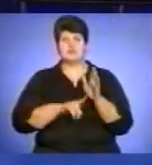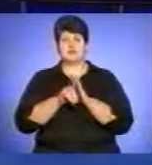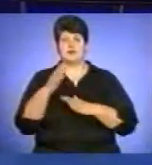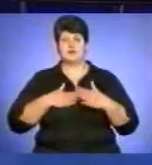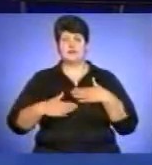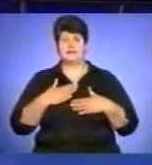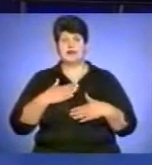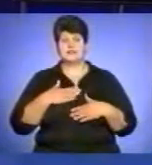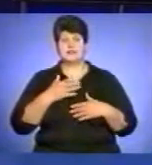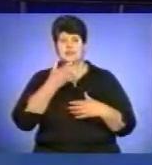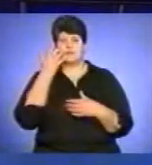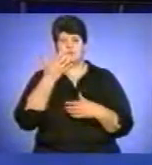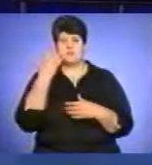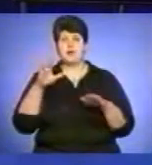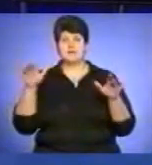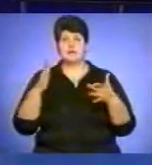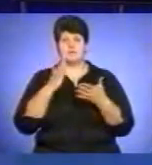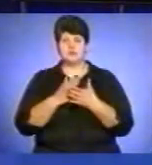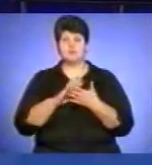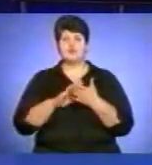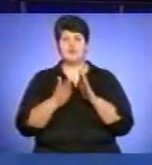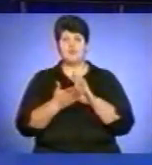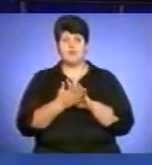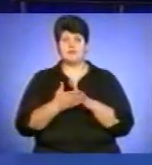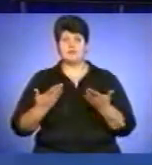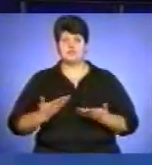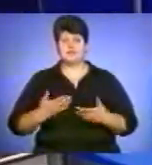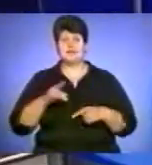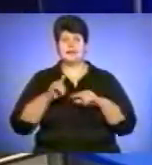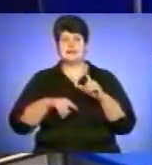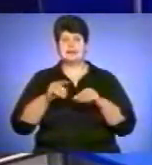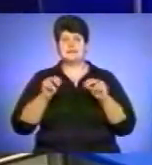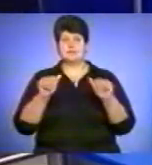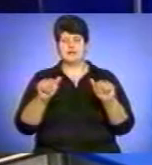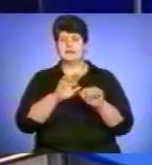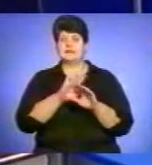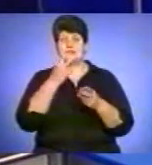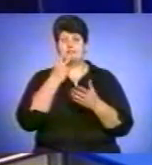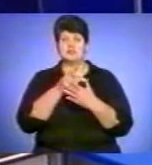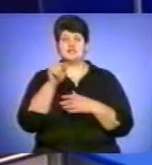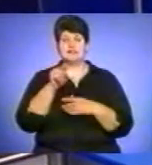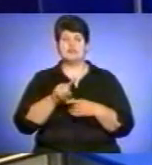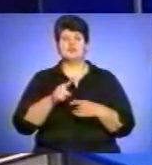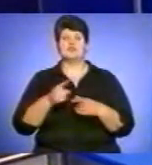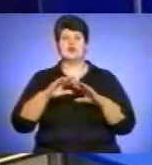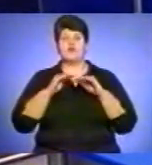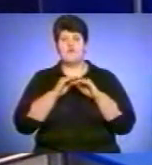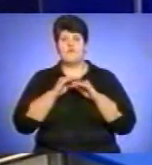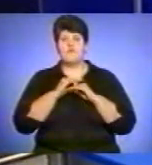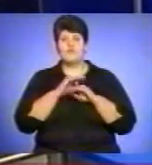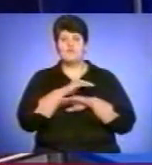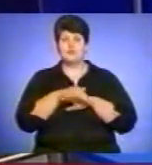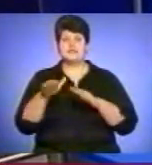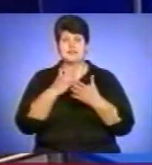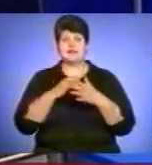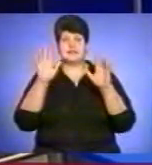теплом, а птахи матимуть умови для життя на рідній землі. Тож, незважаючи на те, що на вулицях все ще лежить сніг, нехай